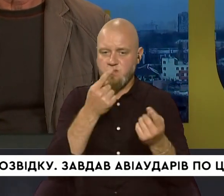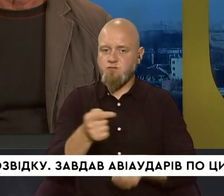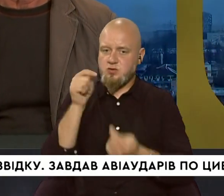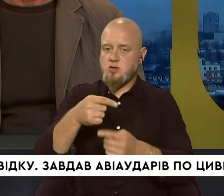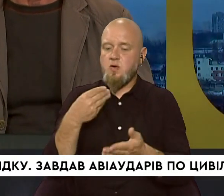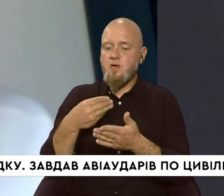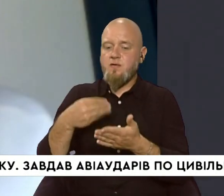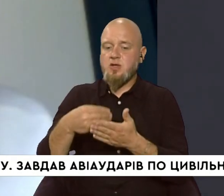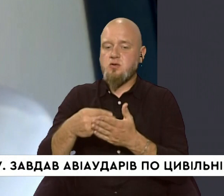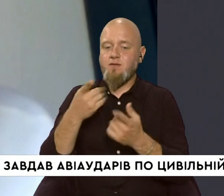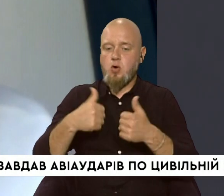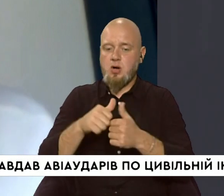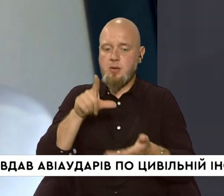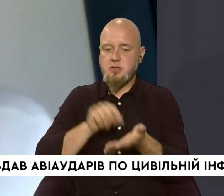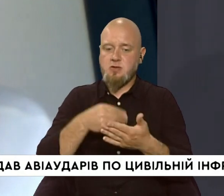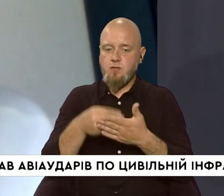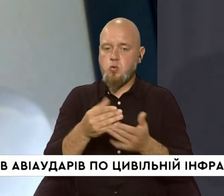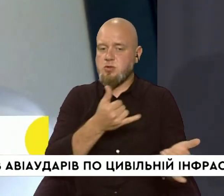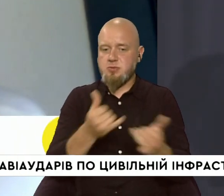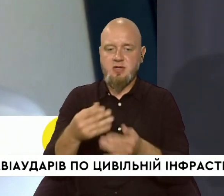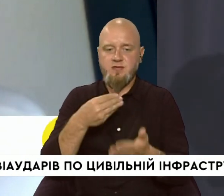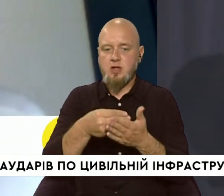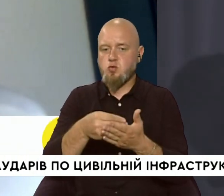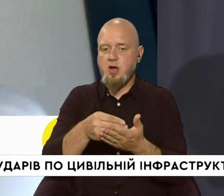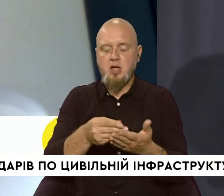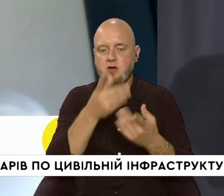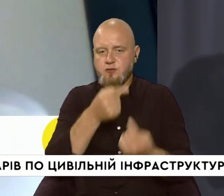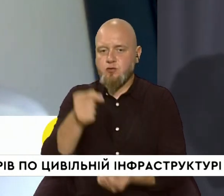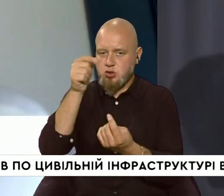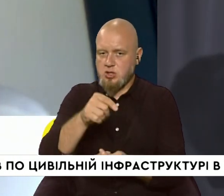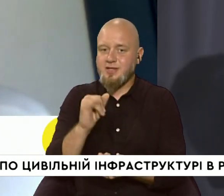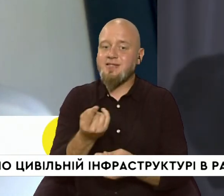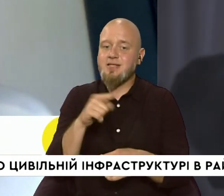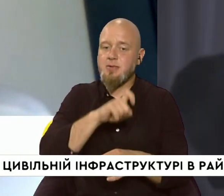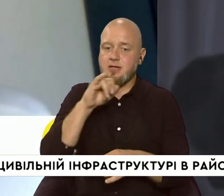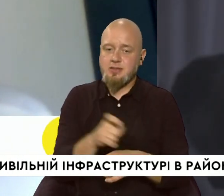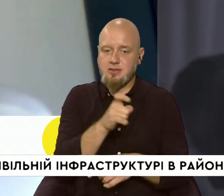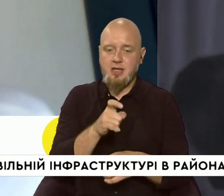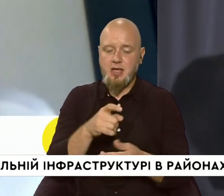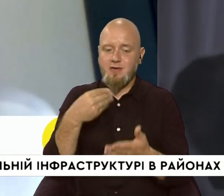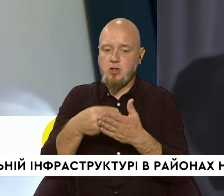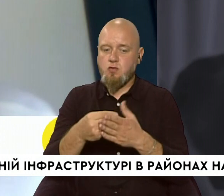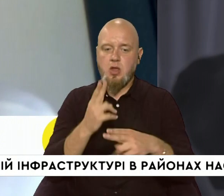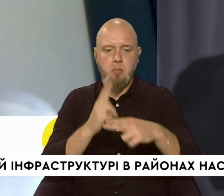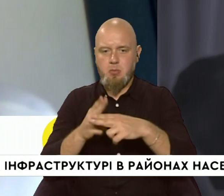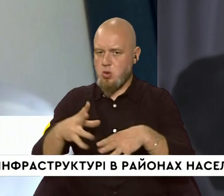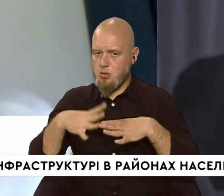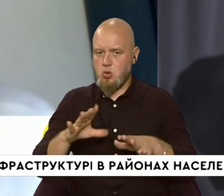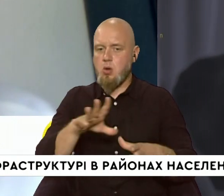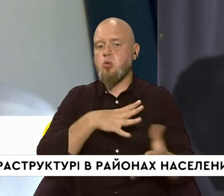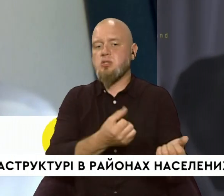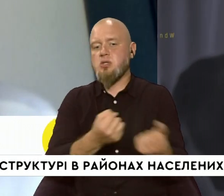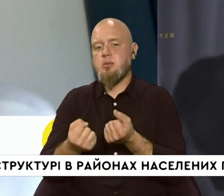Фінансування якраз в органах пенсійного фонду забезпечували фінансування своєчасно. І саме із фінансуванням перебоєв не було. Були